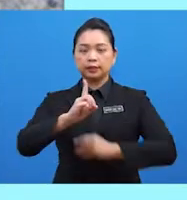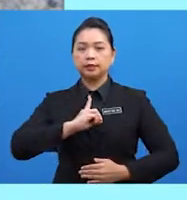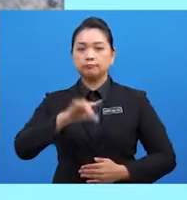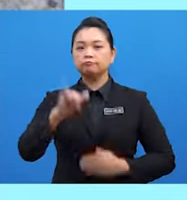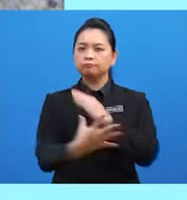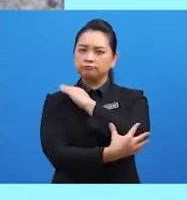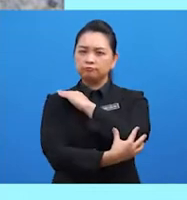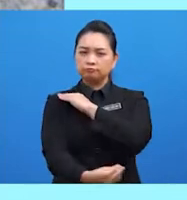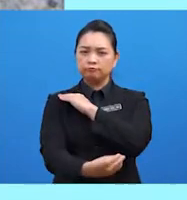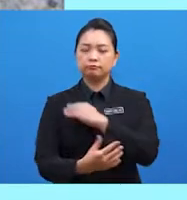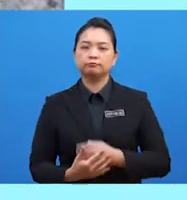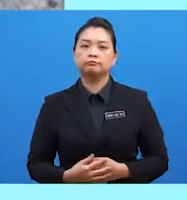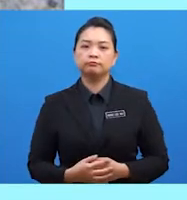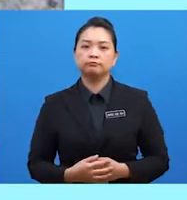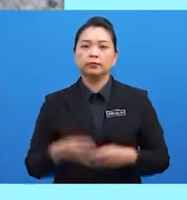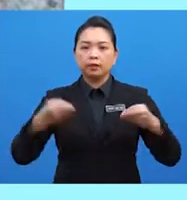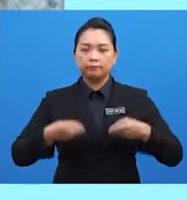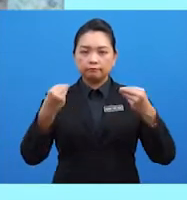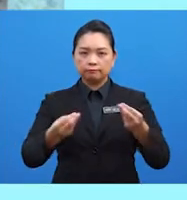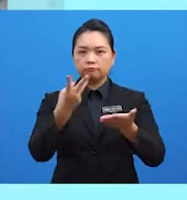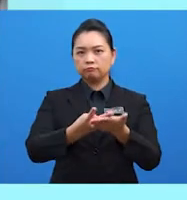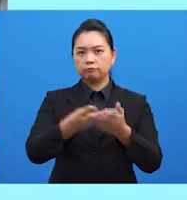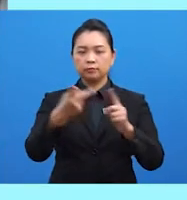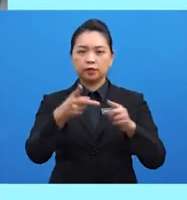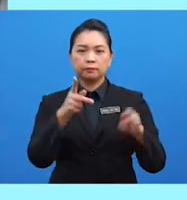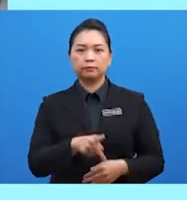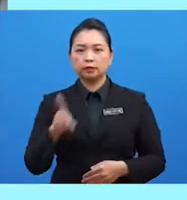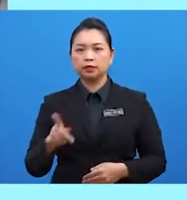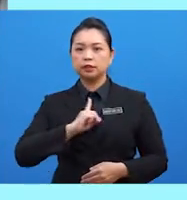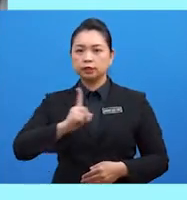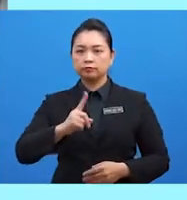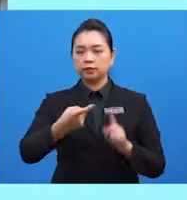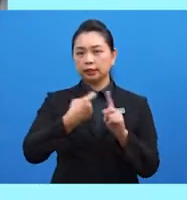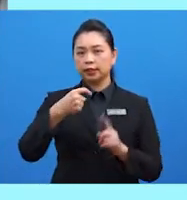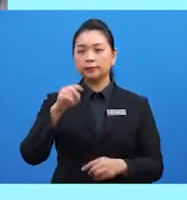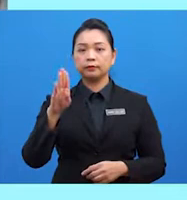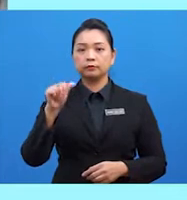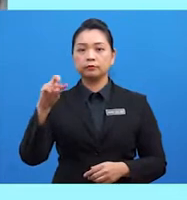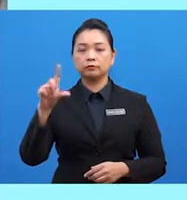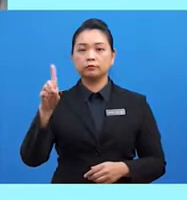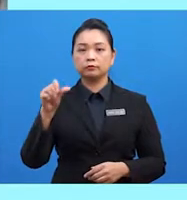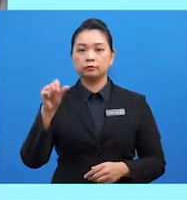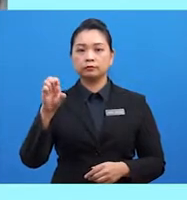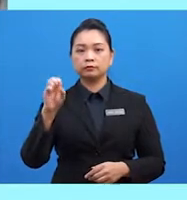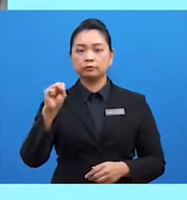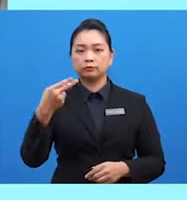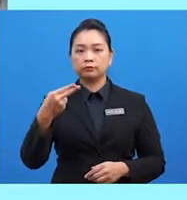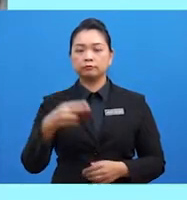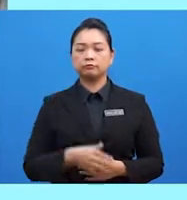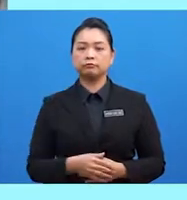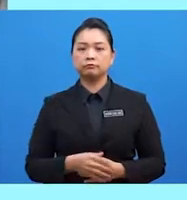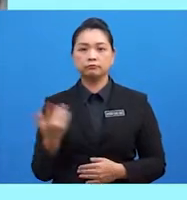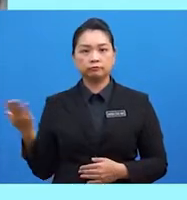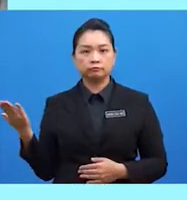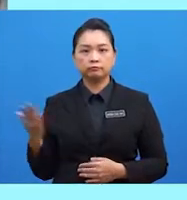negara Islam yang miskin. memberi biasiswa kepada pelajar Islam dari Bangladesh, Afghanistan dan